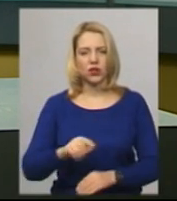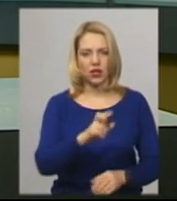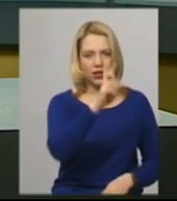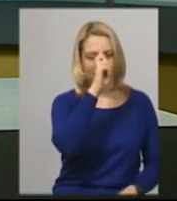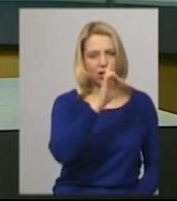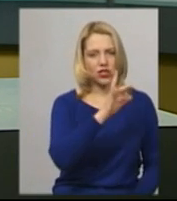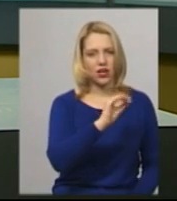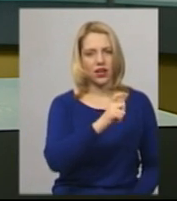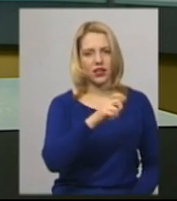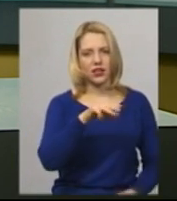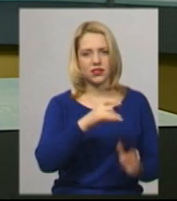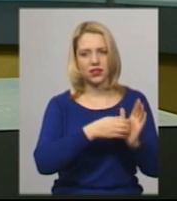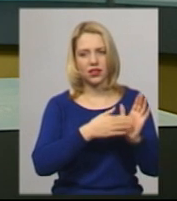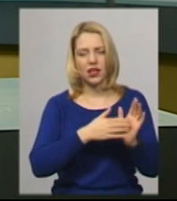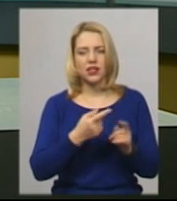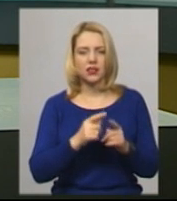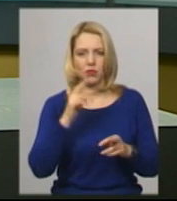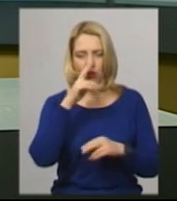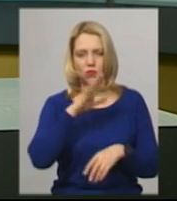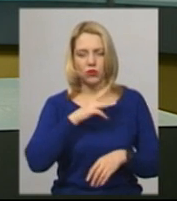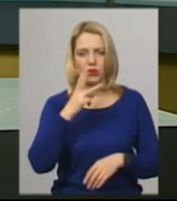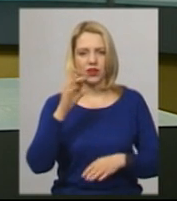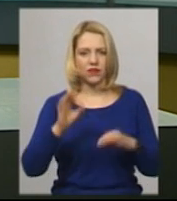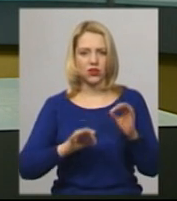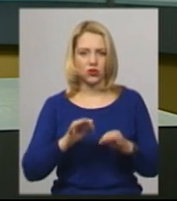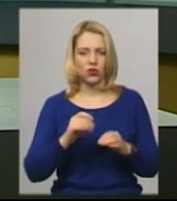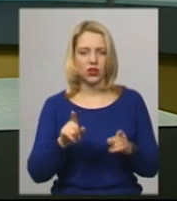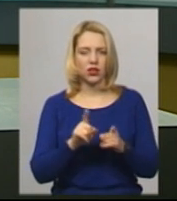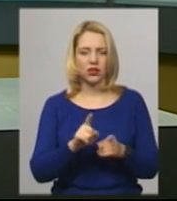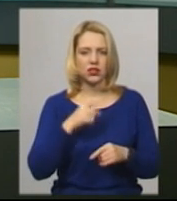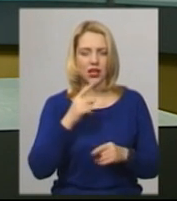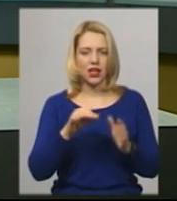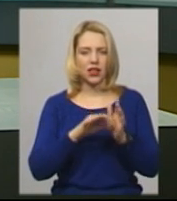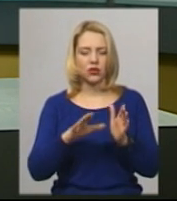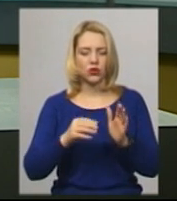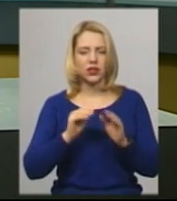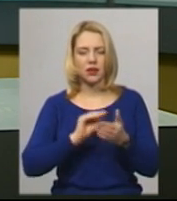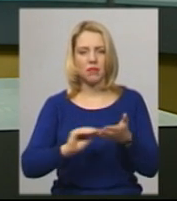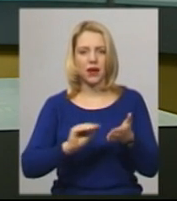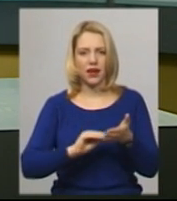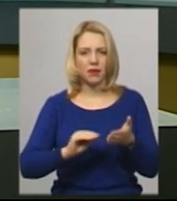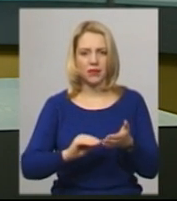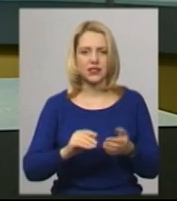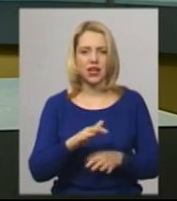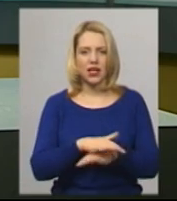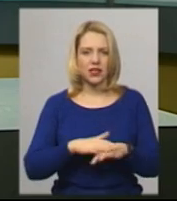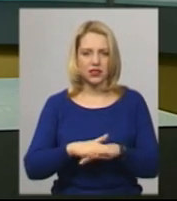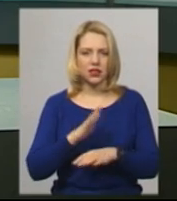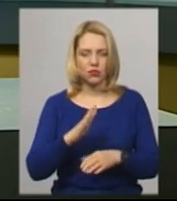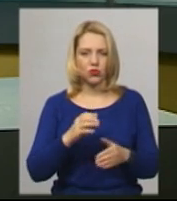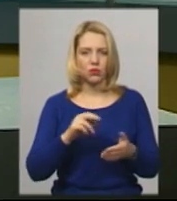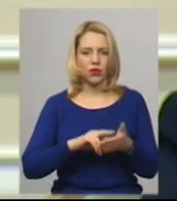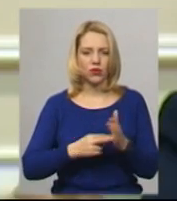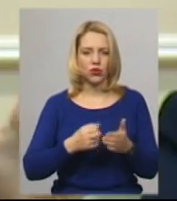Похибка може становити до 3%. Також Дубілаць зазначив, електронний перепис населення уряд планує провести до кінця року.